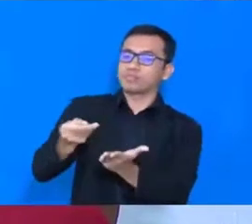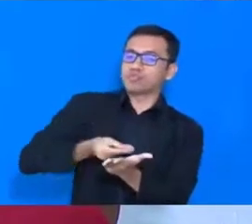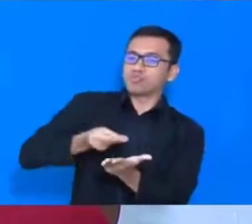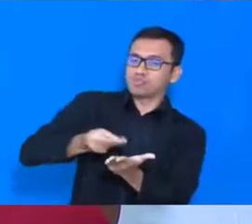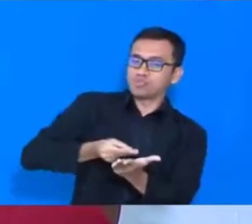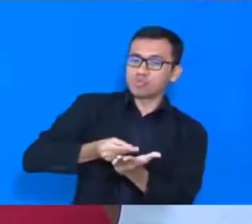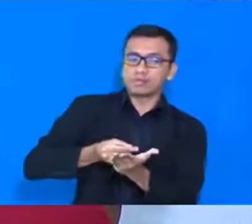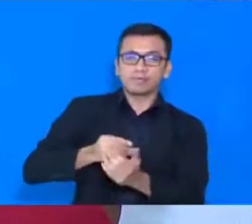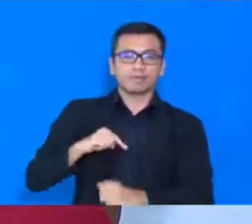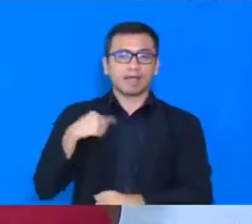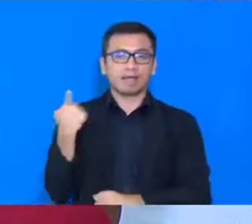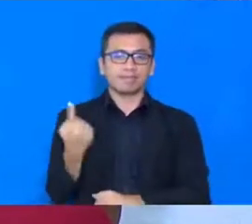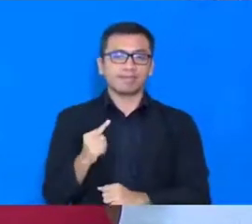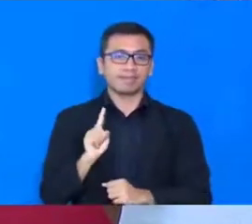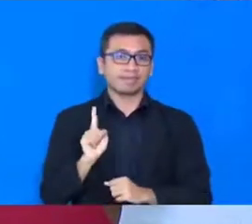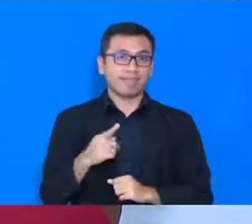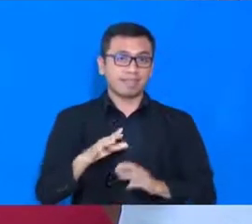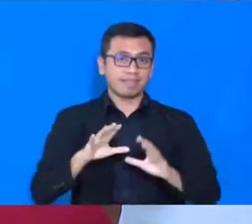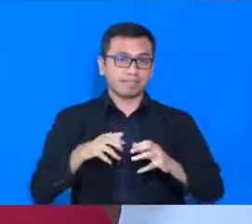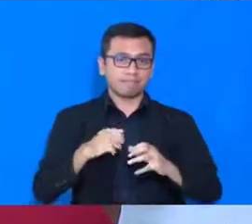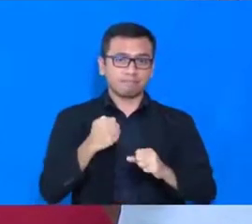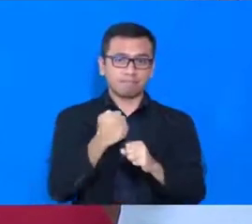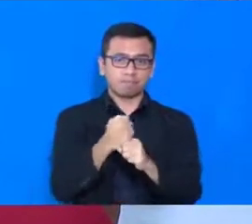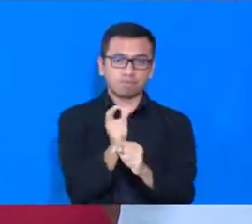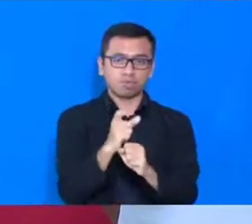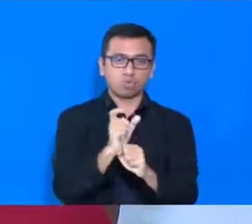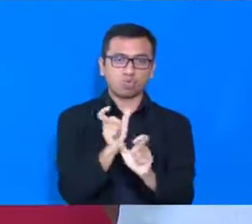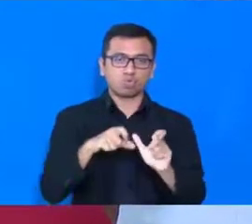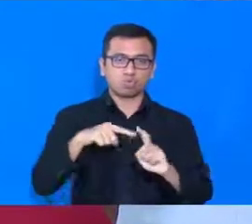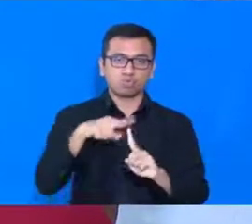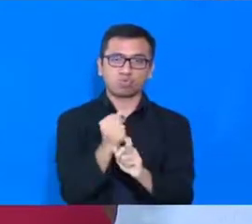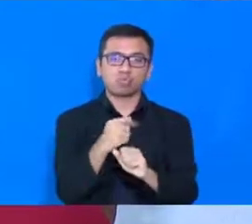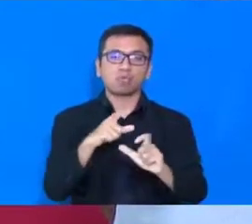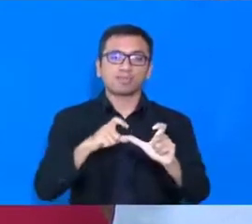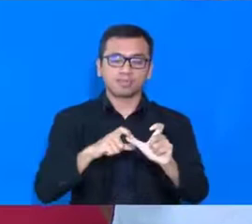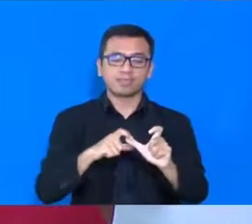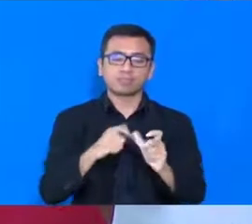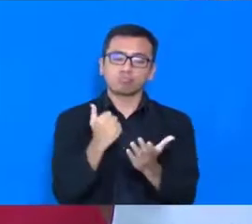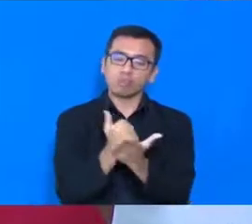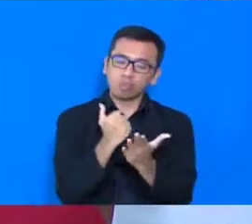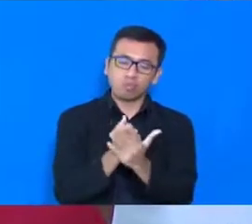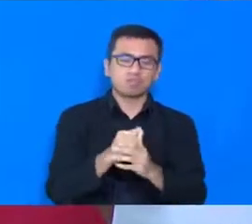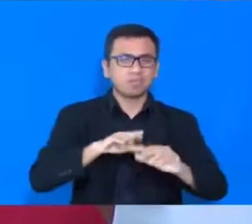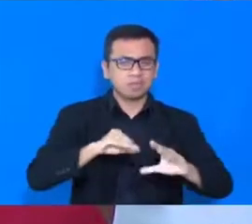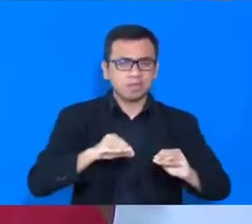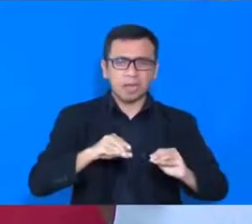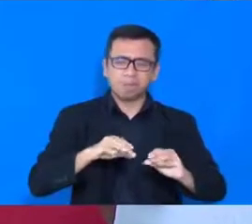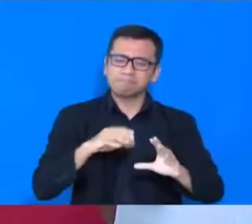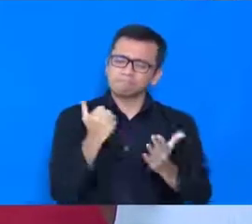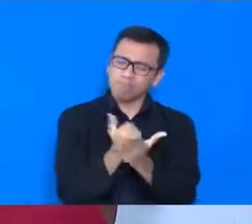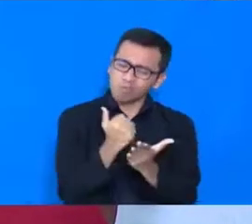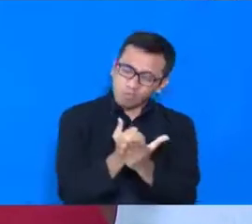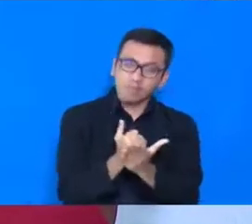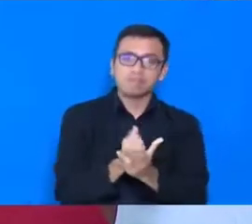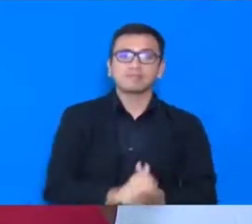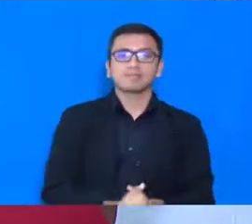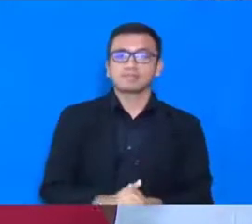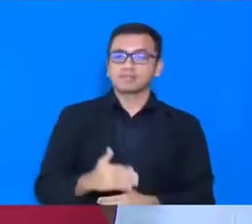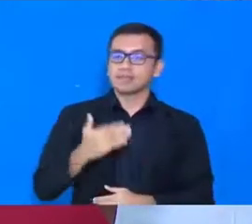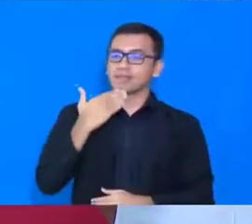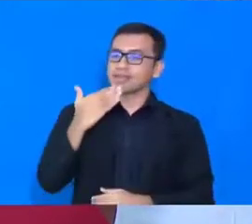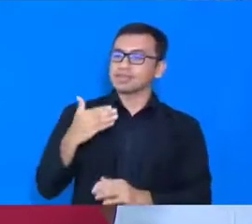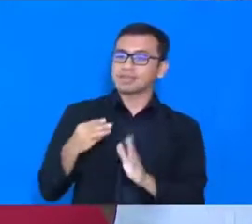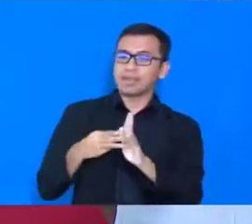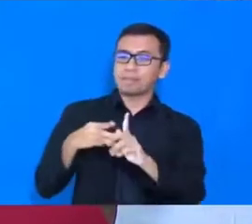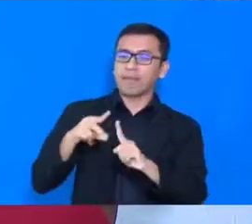keras. Tadi juga kami, sangat berterima kasih, dari Bapak Ketua MPR, atau supportnya, kami bisa pastikan, bahwa benar